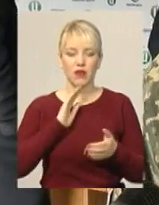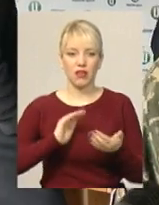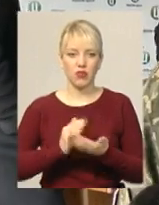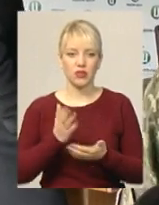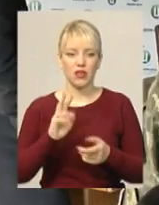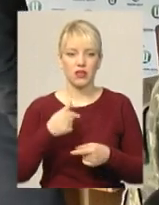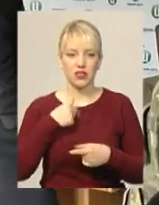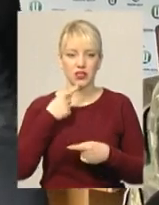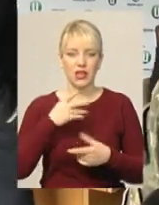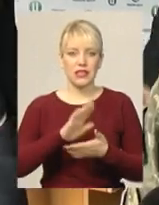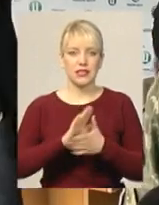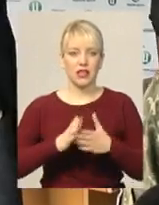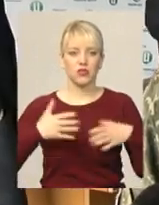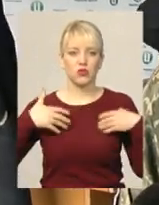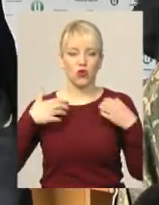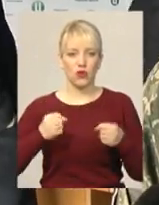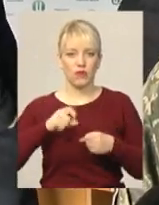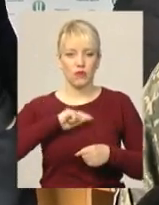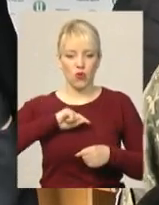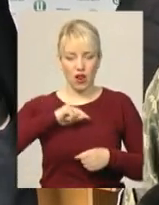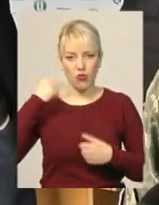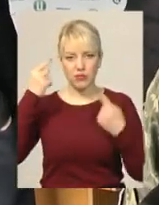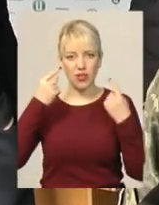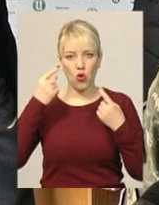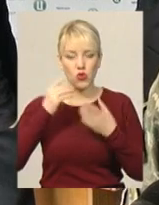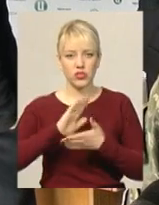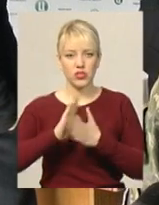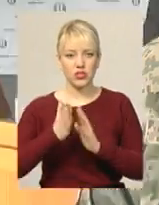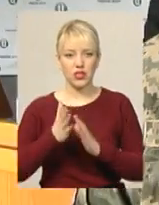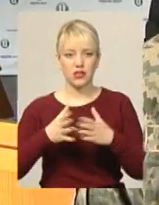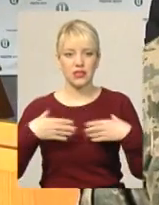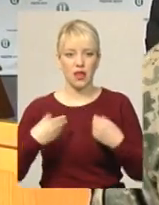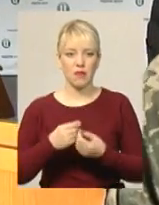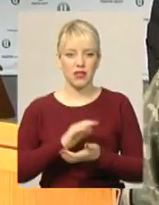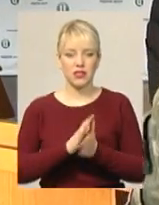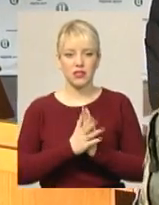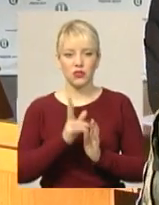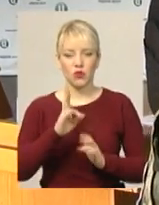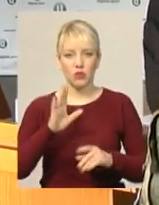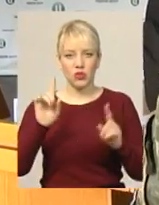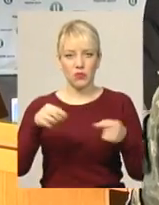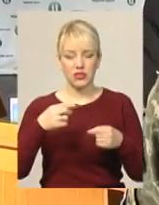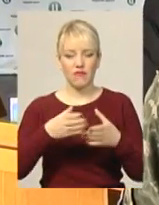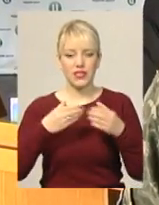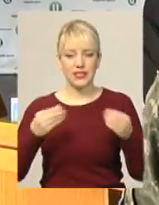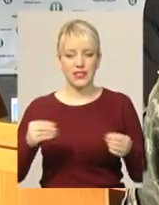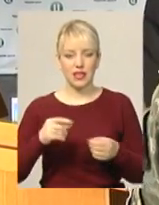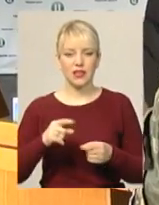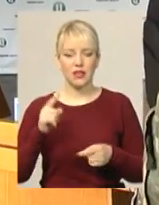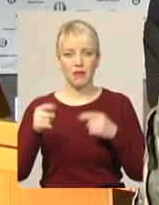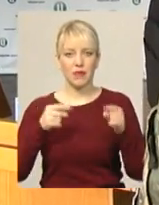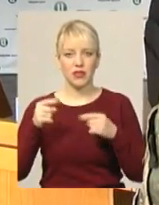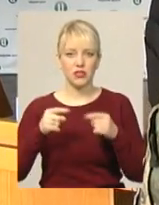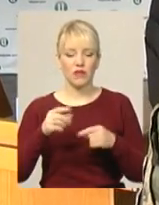які я назвав. Стан здоров'я, морально-психологічний стан, сімейний стан. Хто буде призваний в весняний призов на строкову службу,